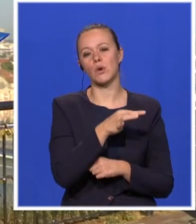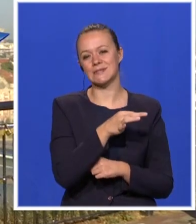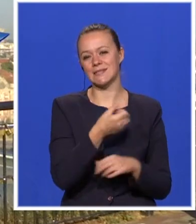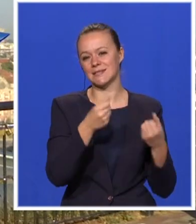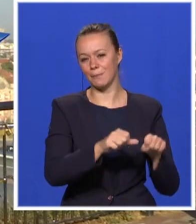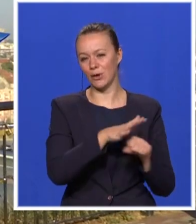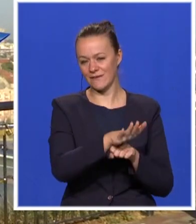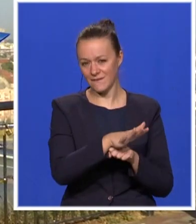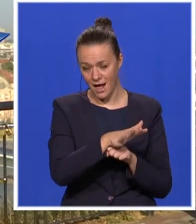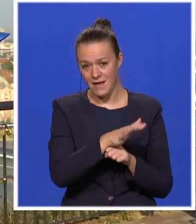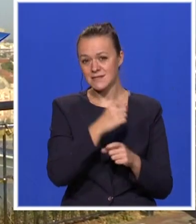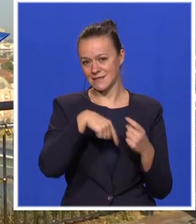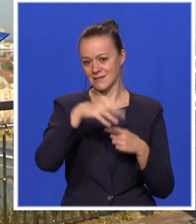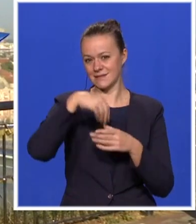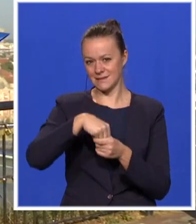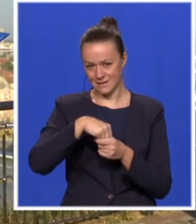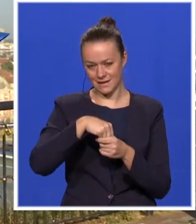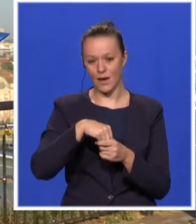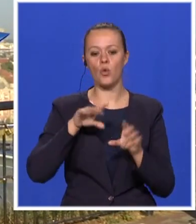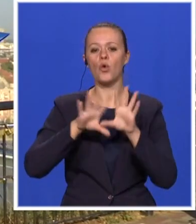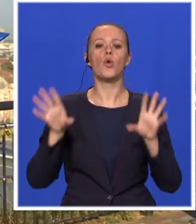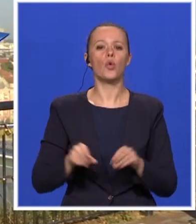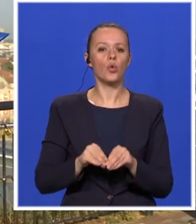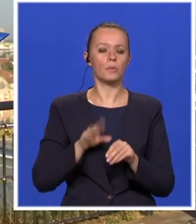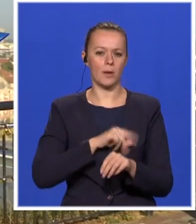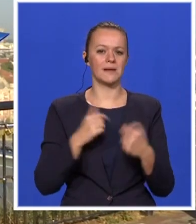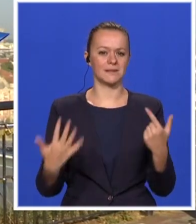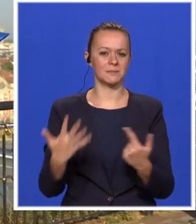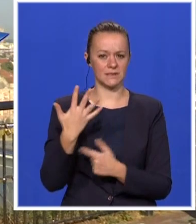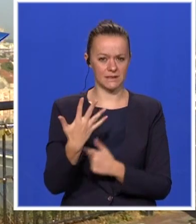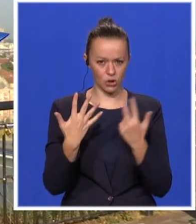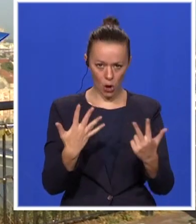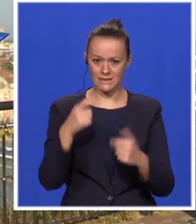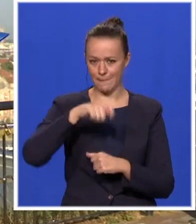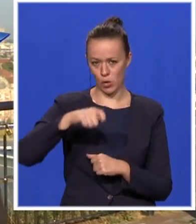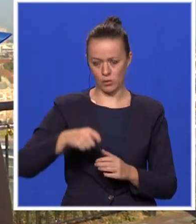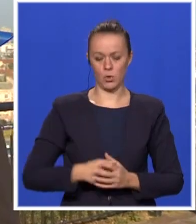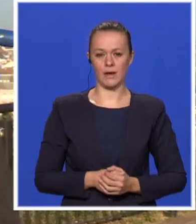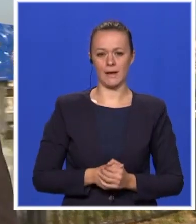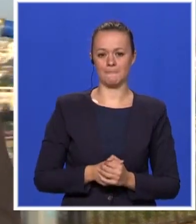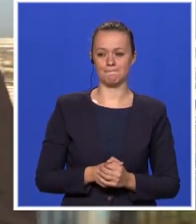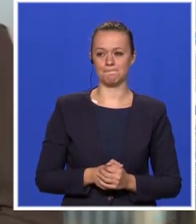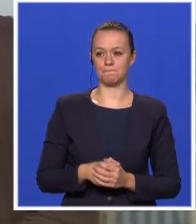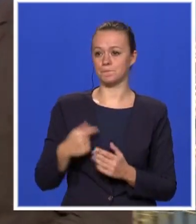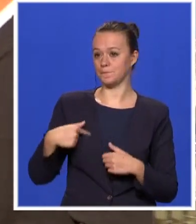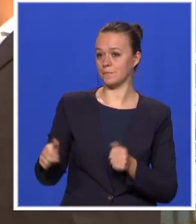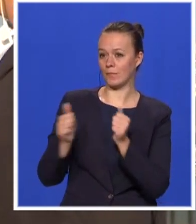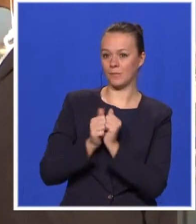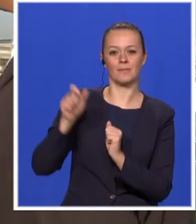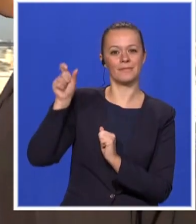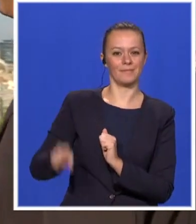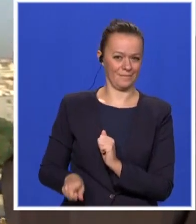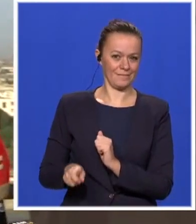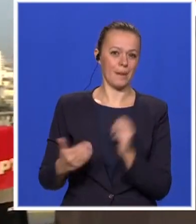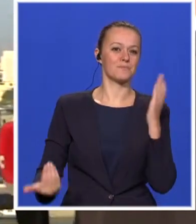gradskoj vlasti, od 78 odbornika, koliko ih ukupno imao u gradskom parlamentu. Pored mene je novi, stari